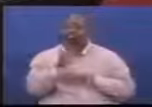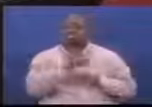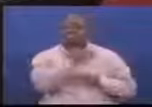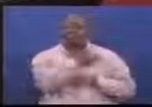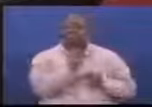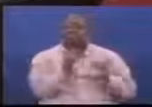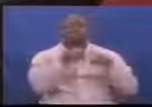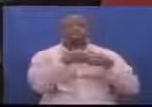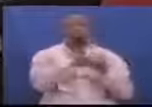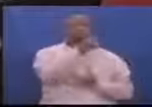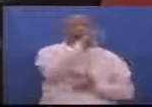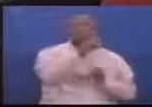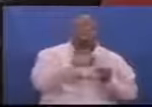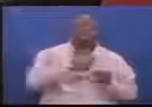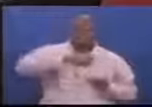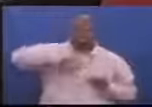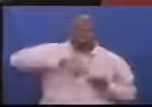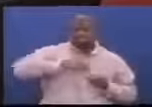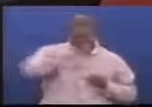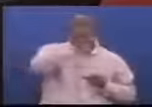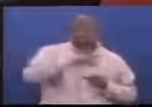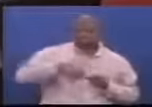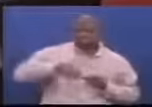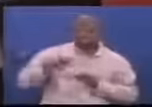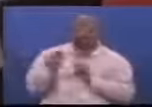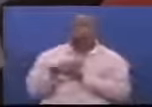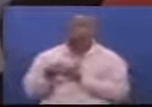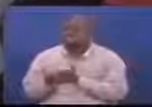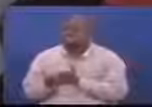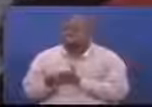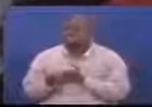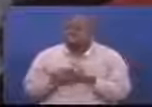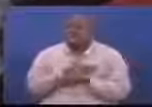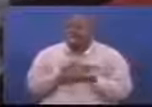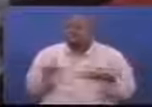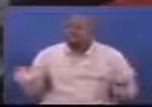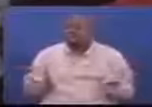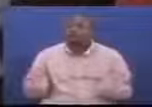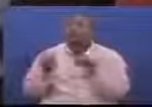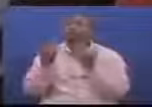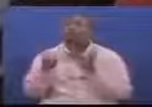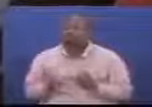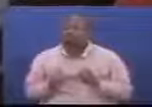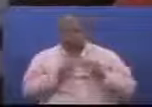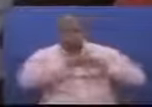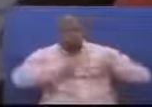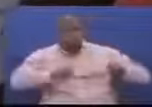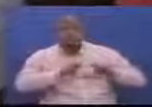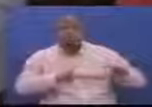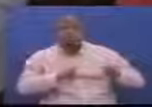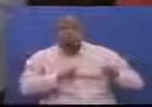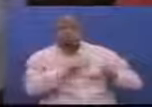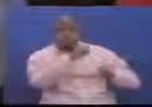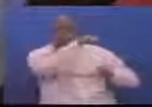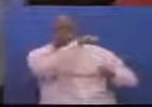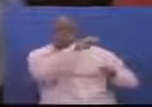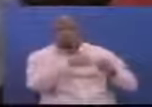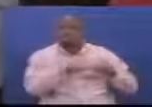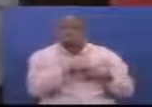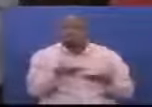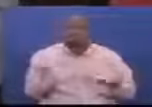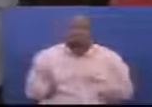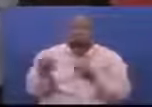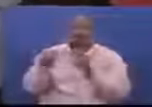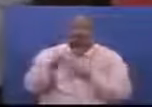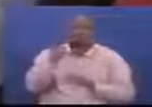ya budget Na sisi tukawaita wizara ya feather Hawana capacity ya kuenda kukabua bonded warehouse Hawana